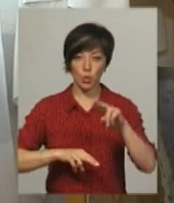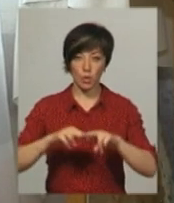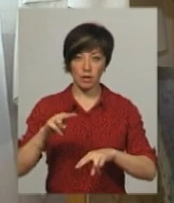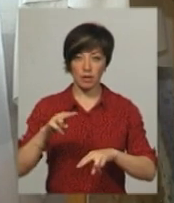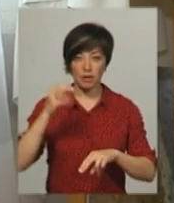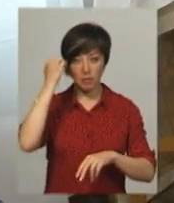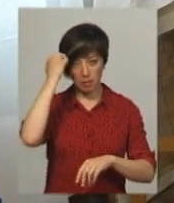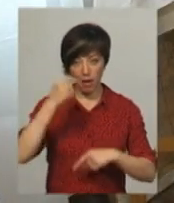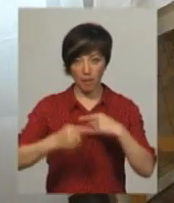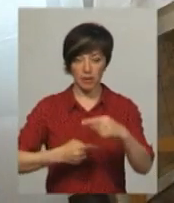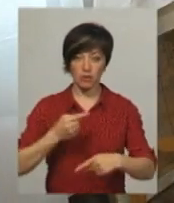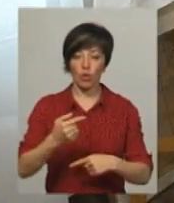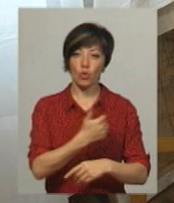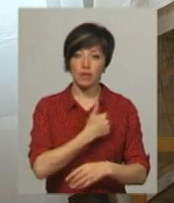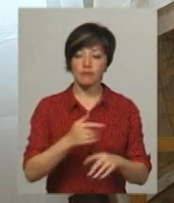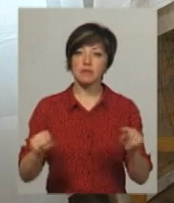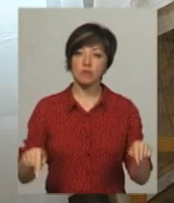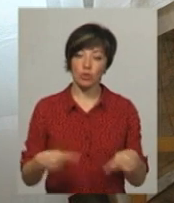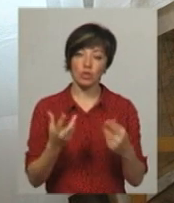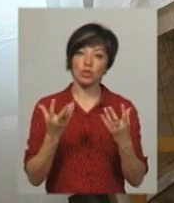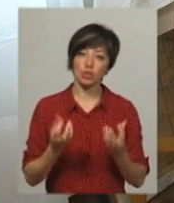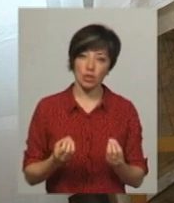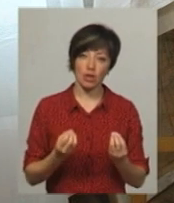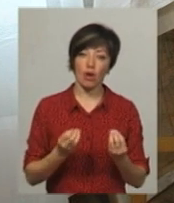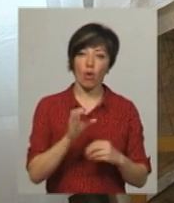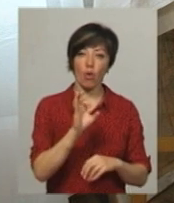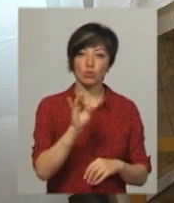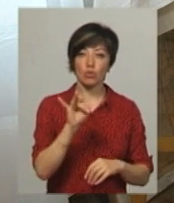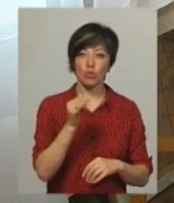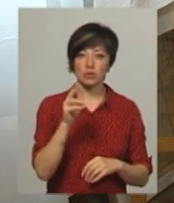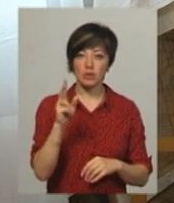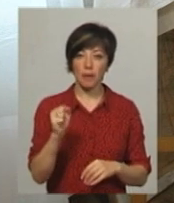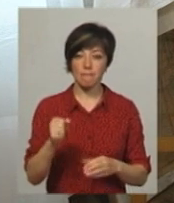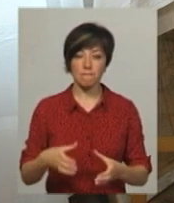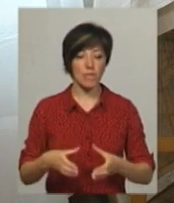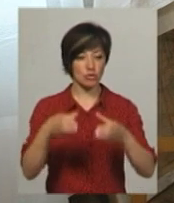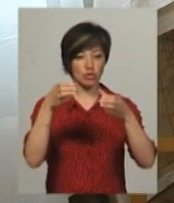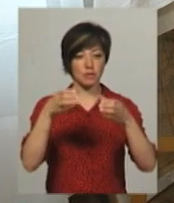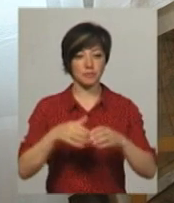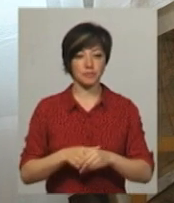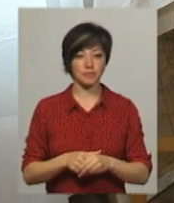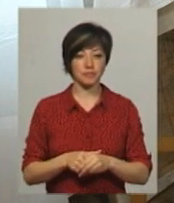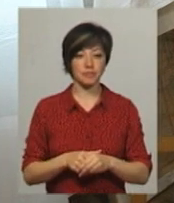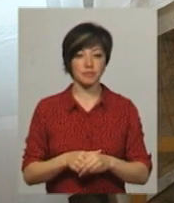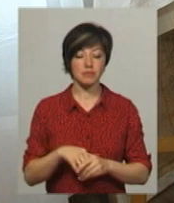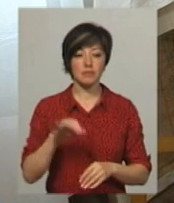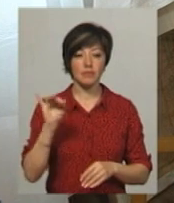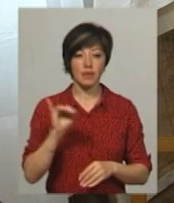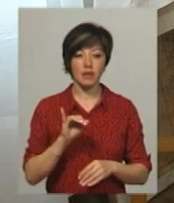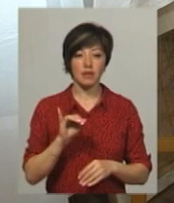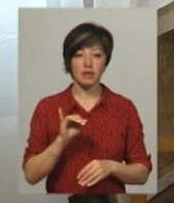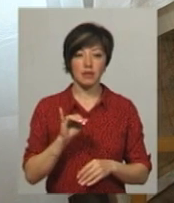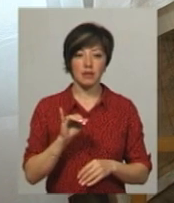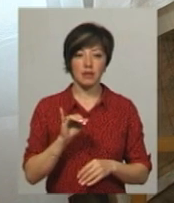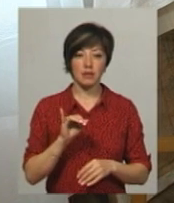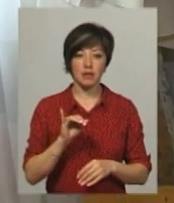спадщини. Ті б ще б створити Острозьку башню і матір,